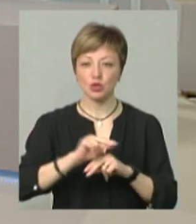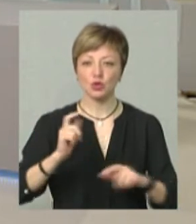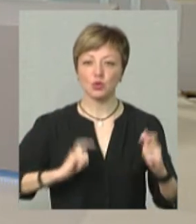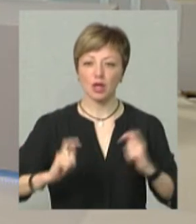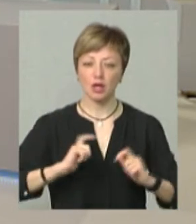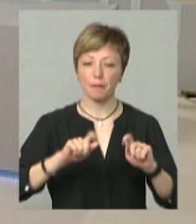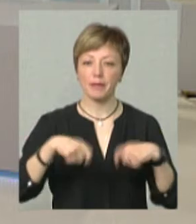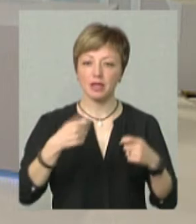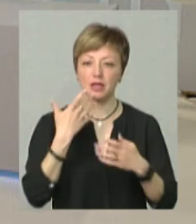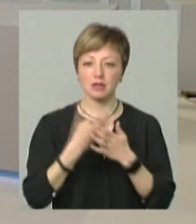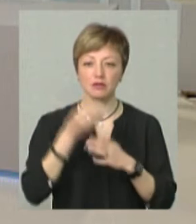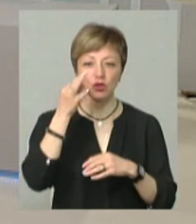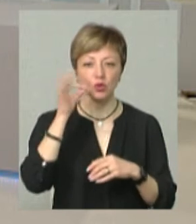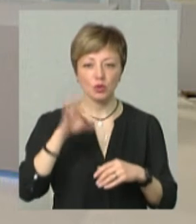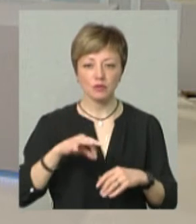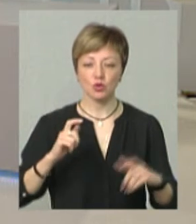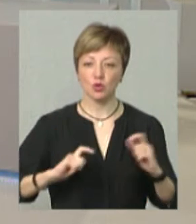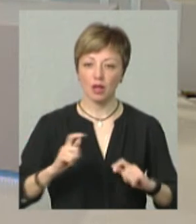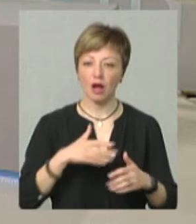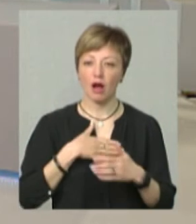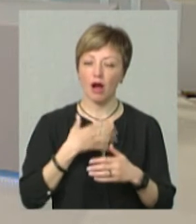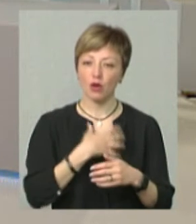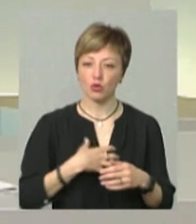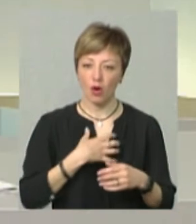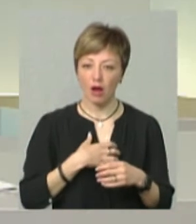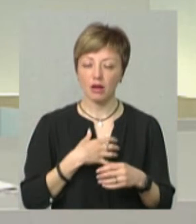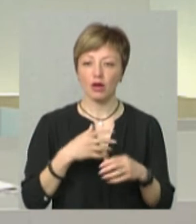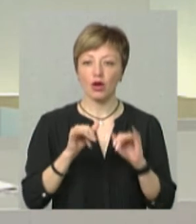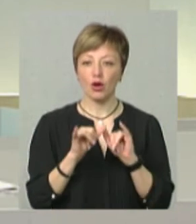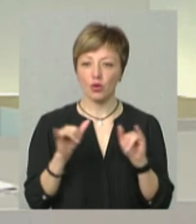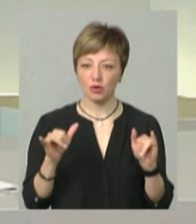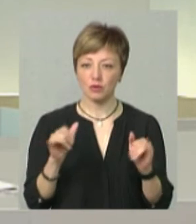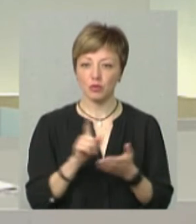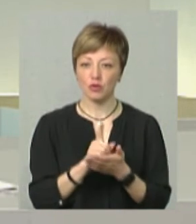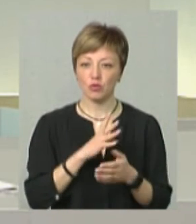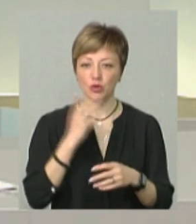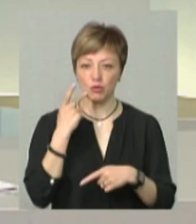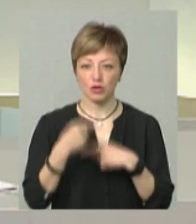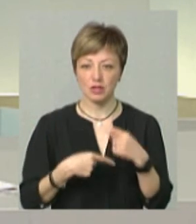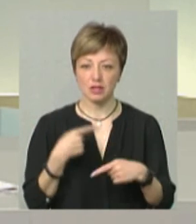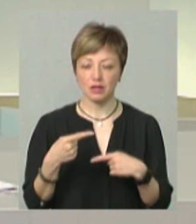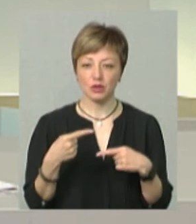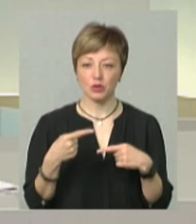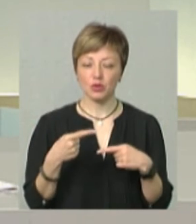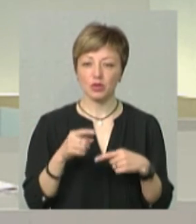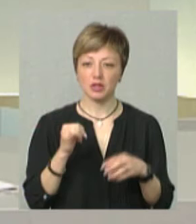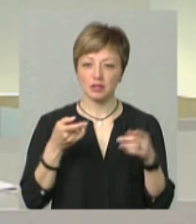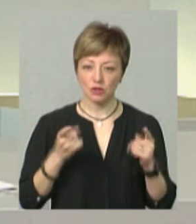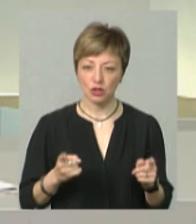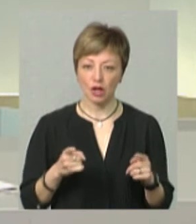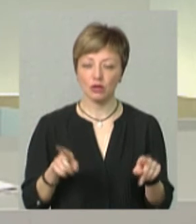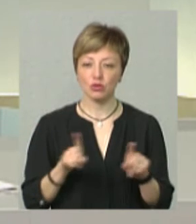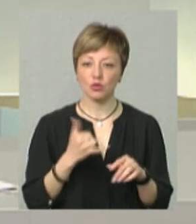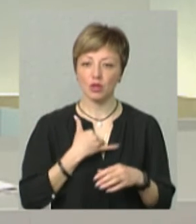передати свій досвід студентам, який досить актуальний, тому що розвиток повинен бути постійно. І звичайно, що